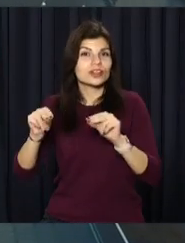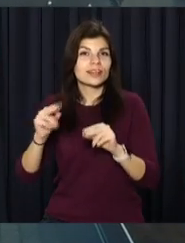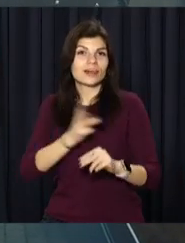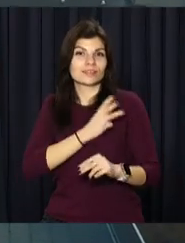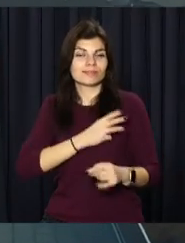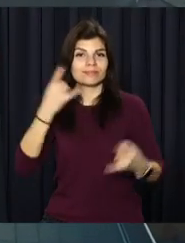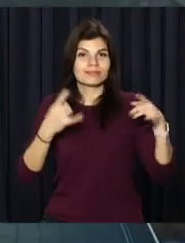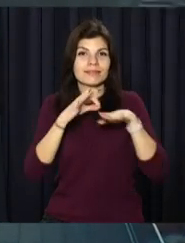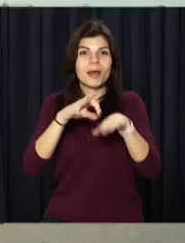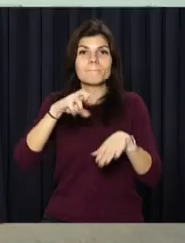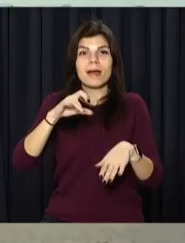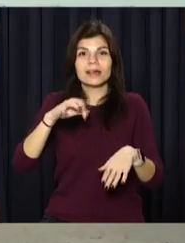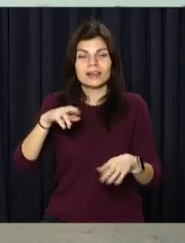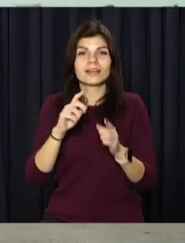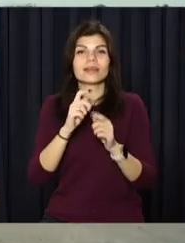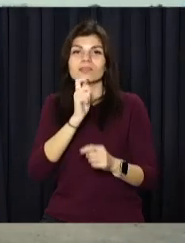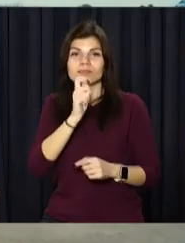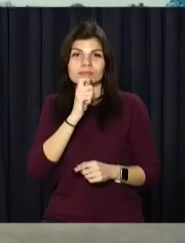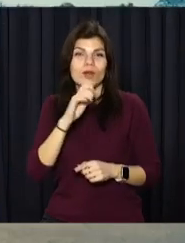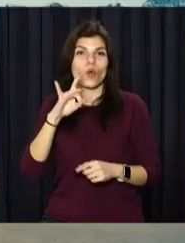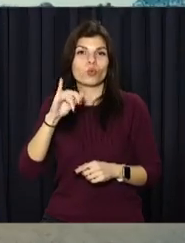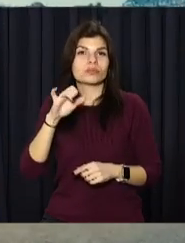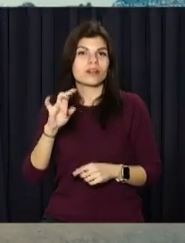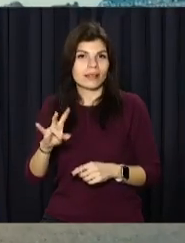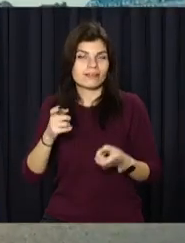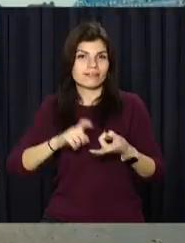зичать Марія Требушенко та Руслан Жоптоухов. Open News – телеканал «Відкритий».